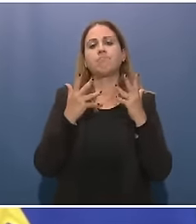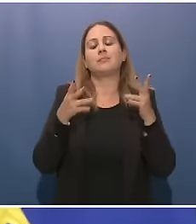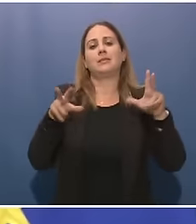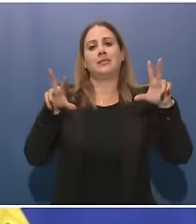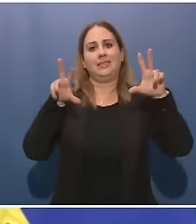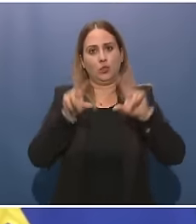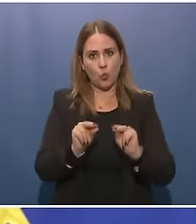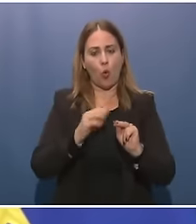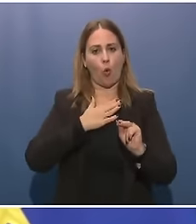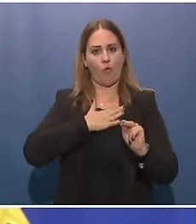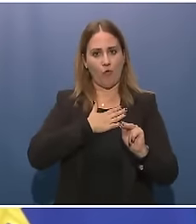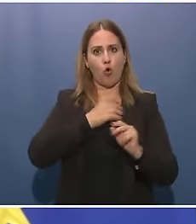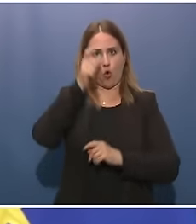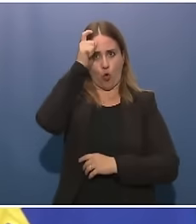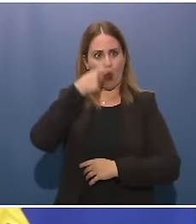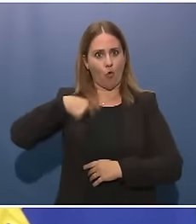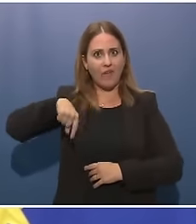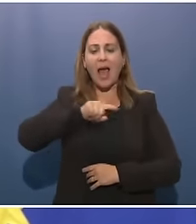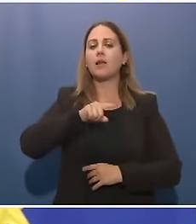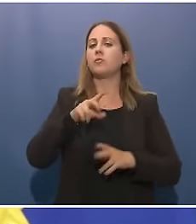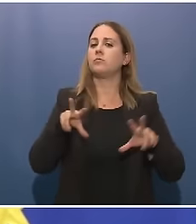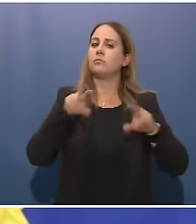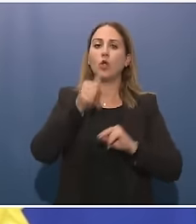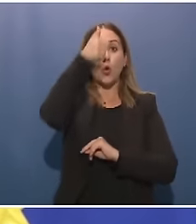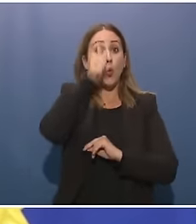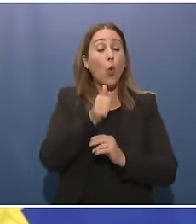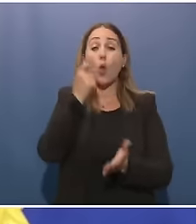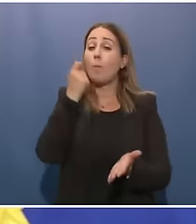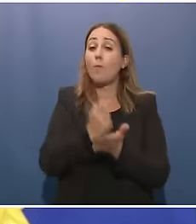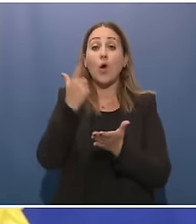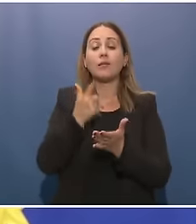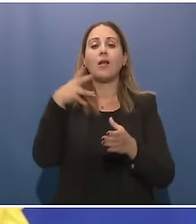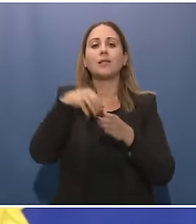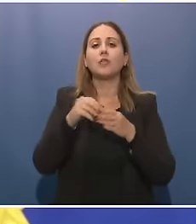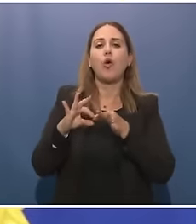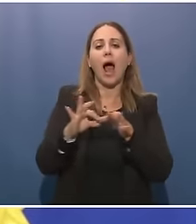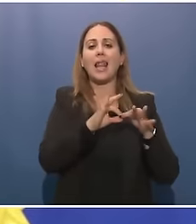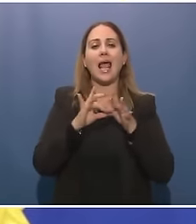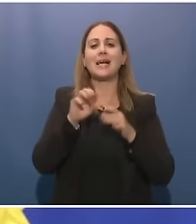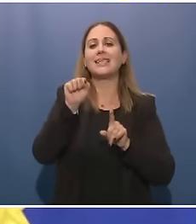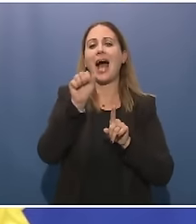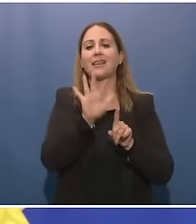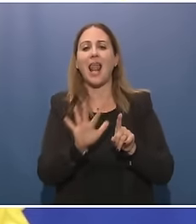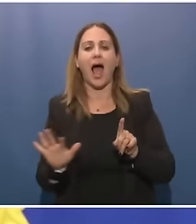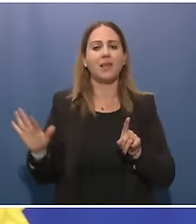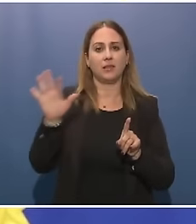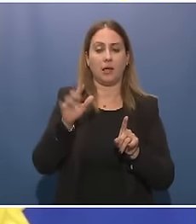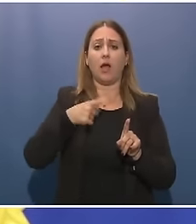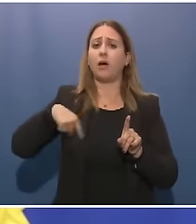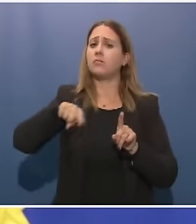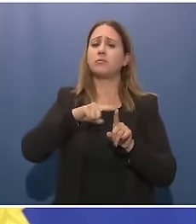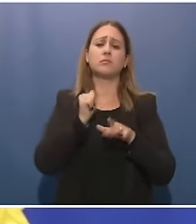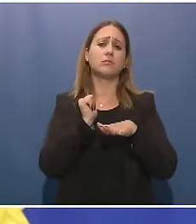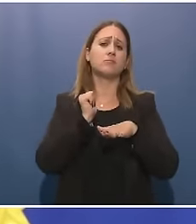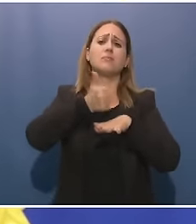nostra il ruolo fondamentale che l'Italia riveste all'interno dell'Alleanza Atlantica. Noi siamo leader nella Nato per la